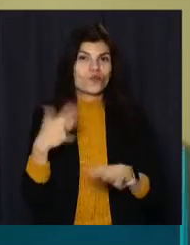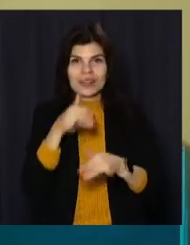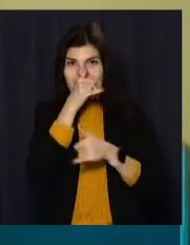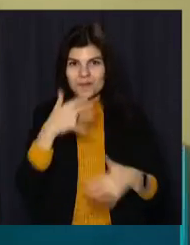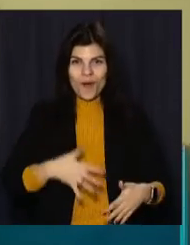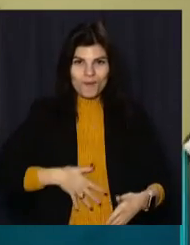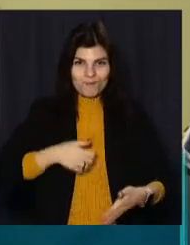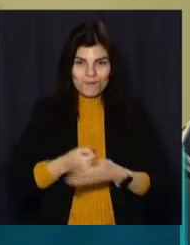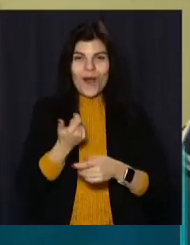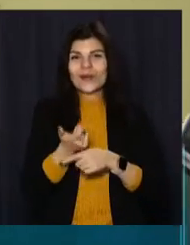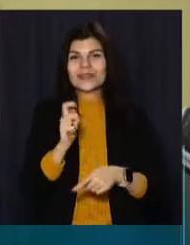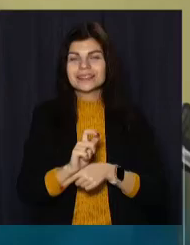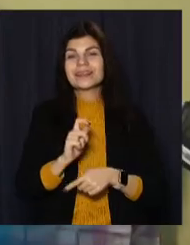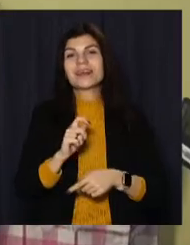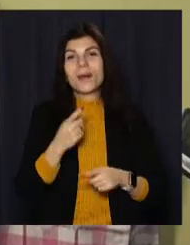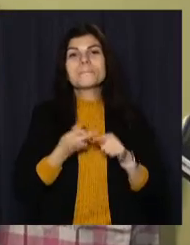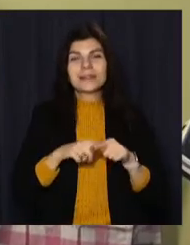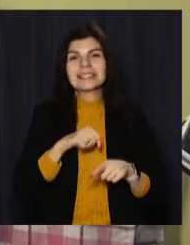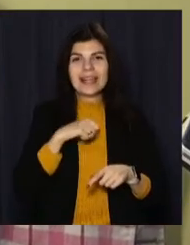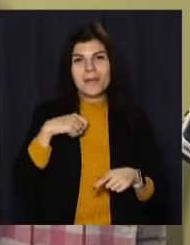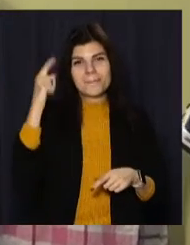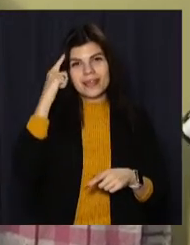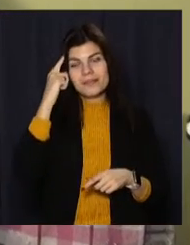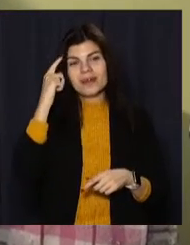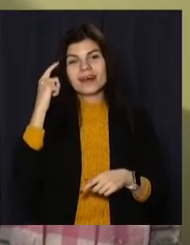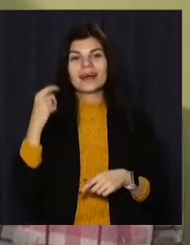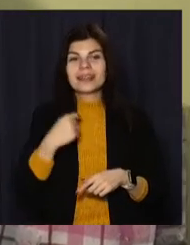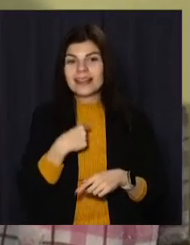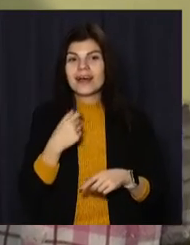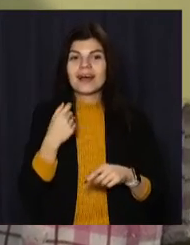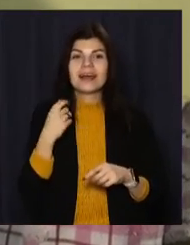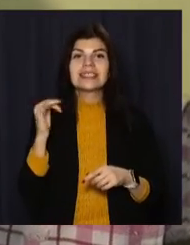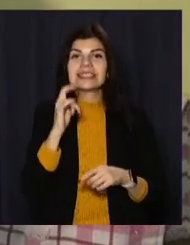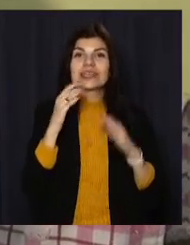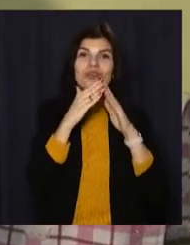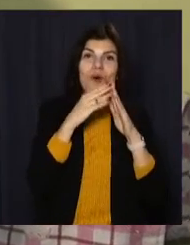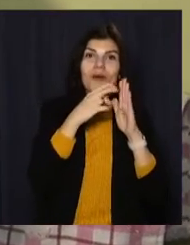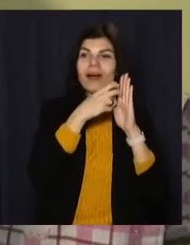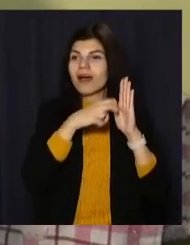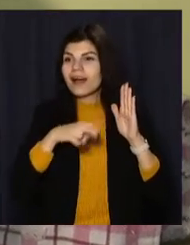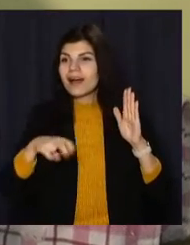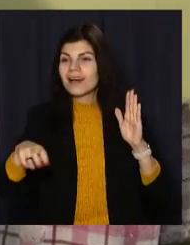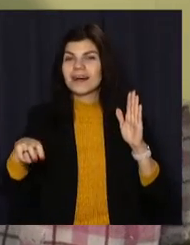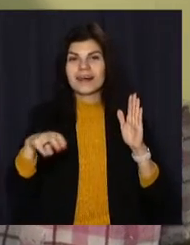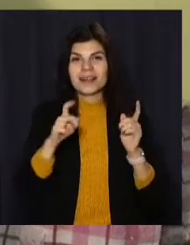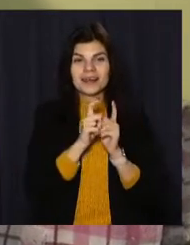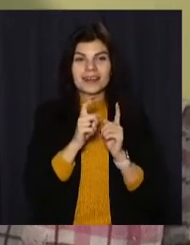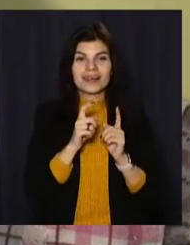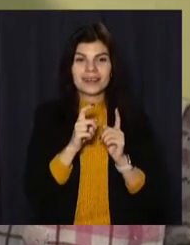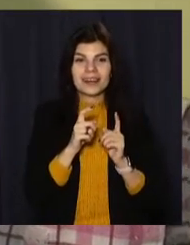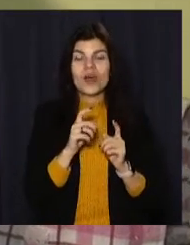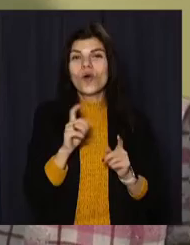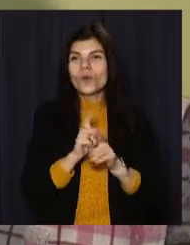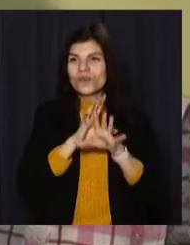Тому, самі розумієте, нам відрватися з дому, після всього,